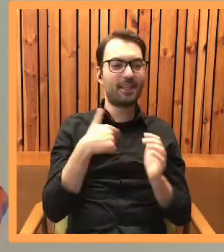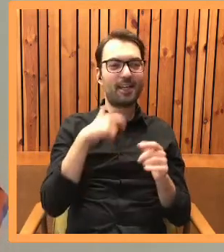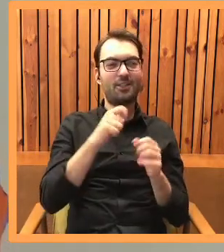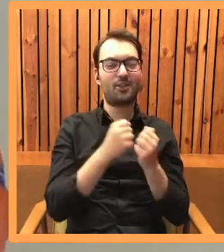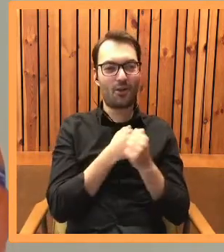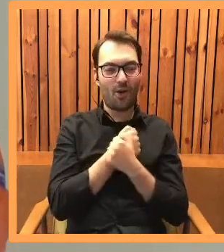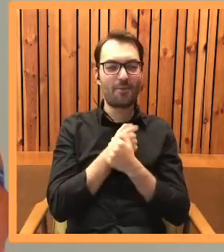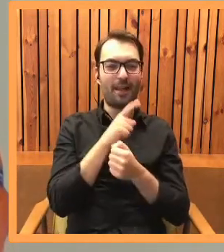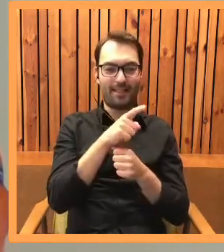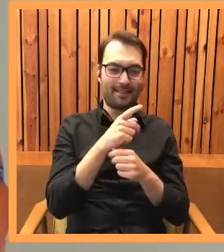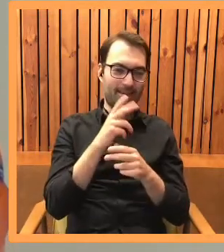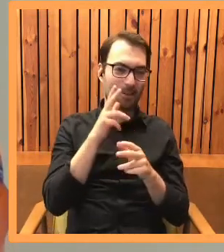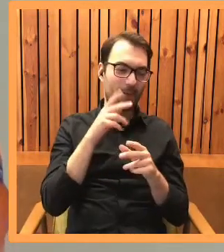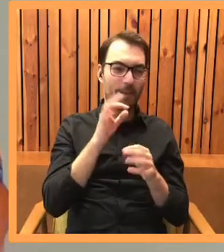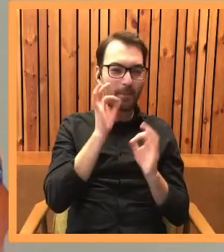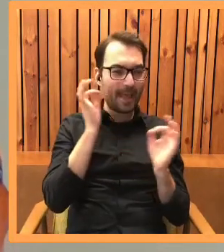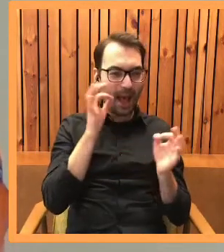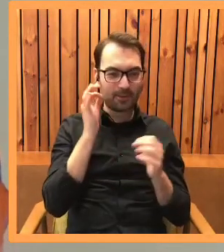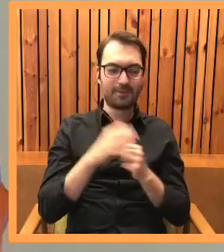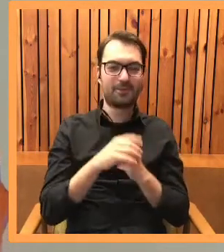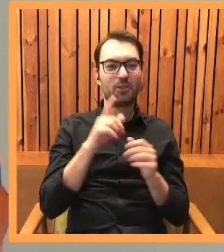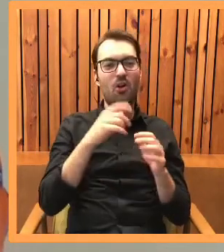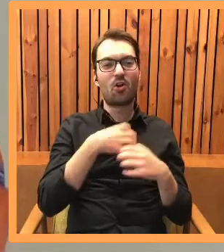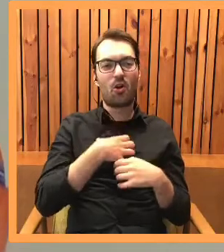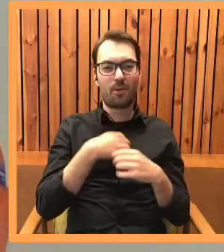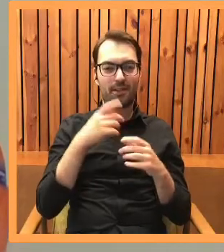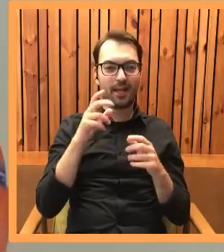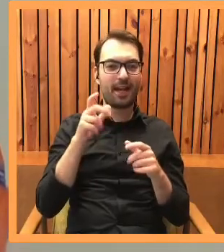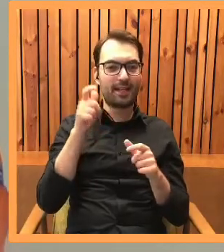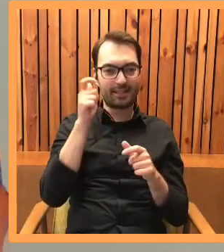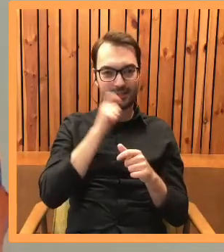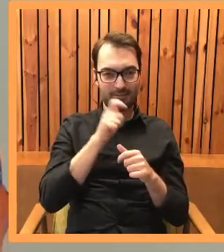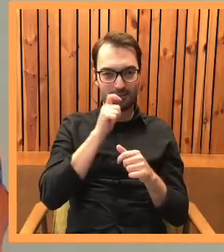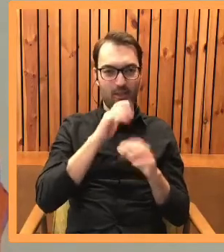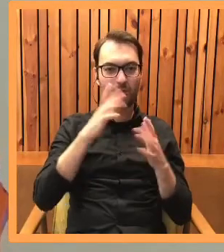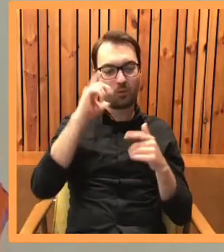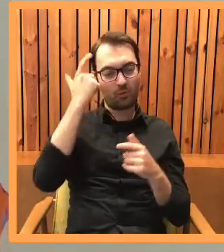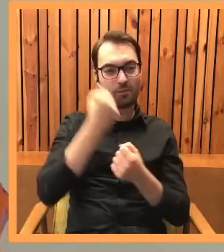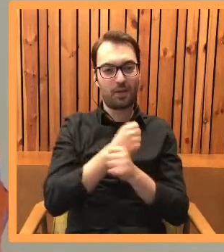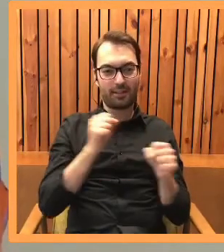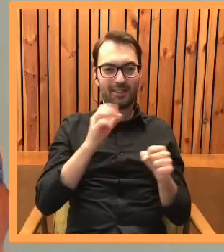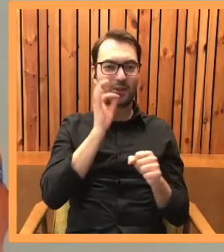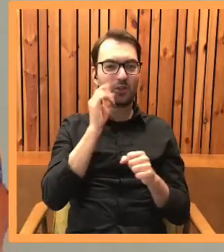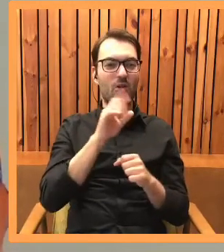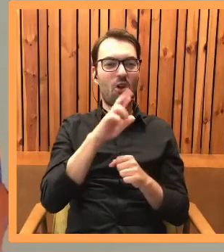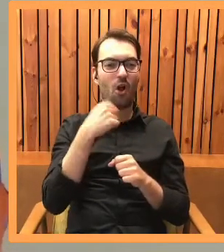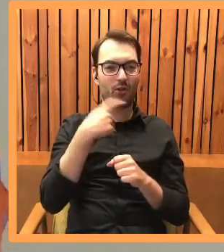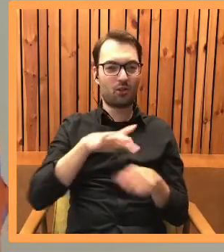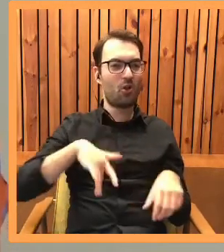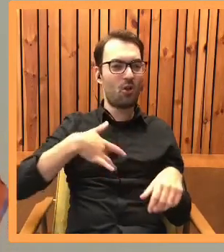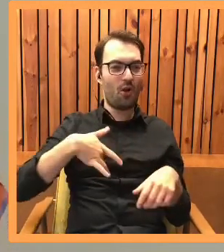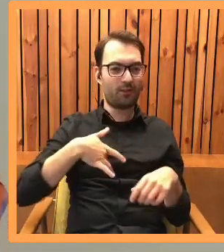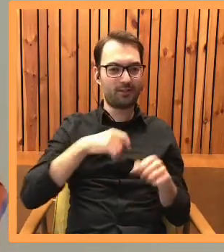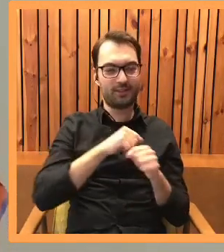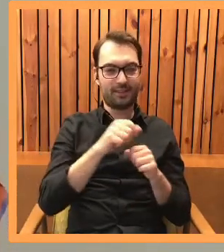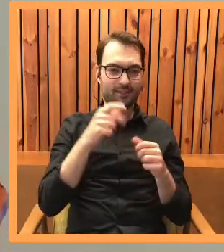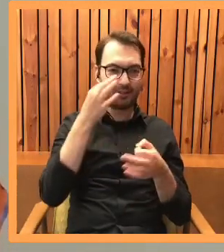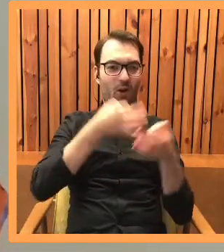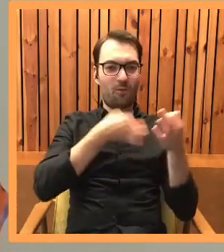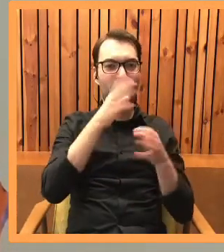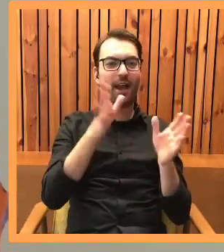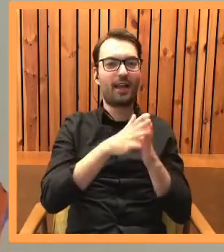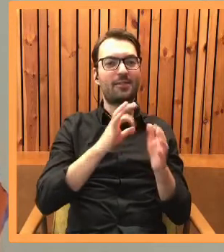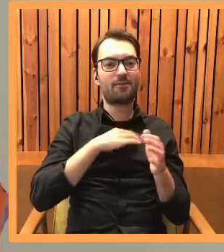miał to komedia kryminalna. Główny bohater, Kot Lord jest narratorem razem ze swoją właścicielką